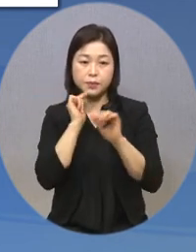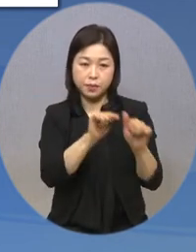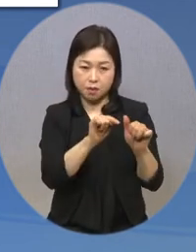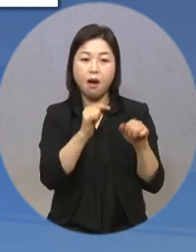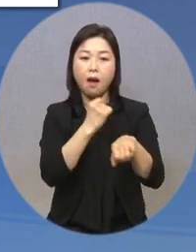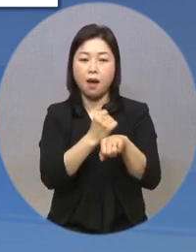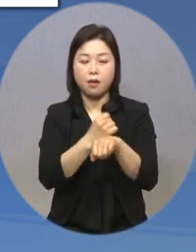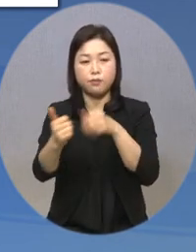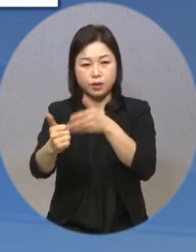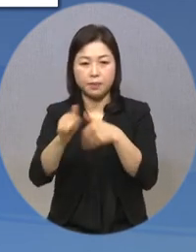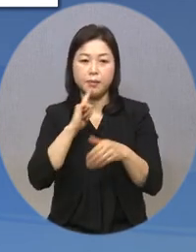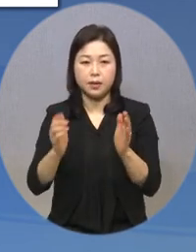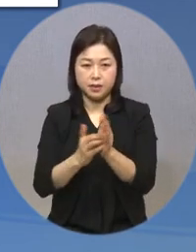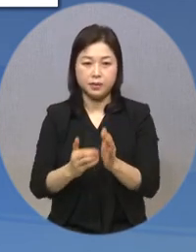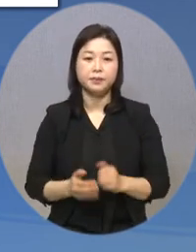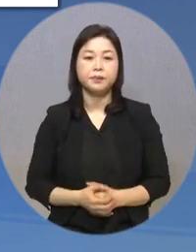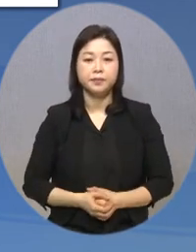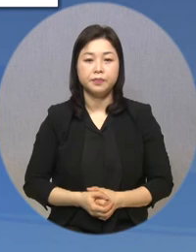요청했습니다.